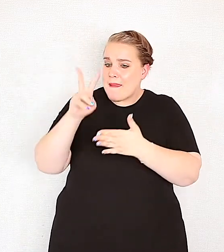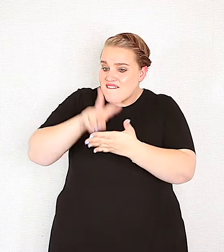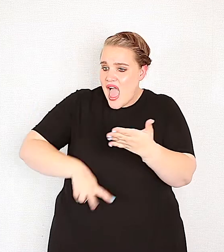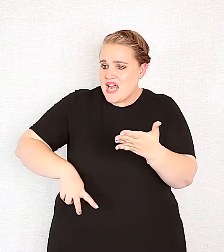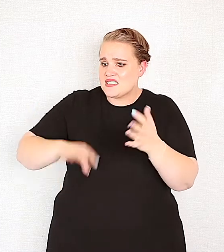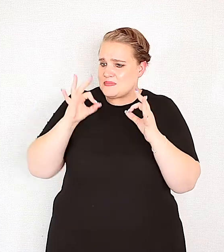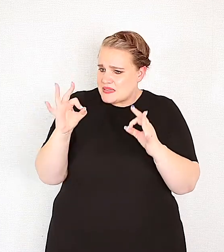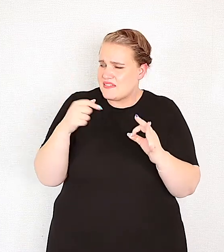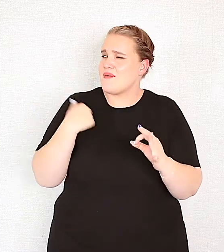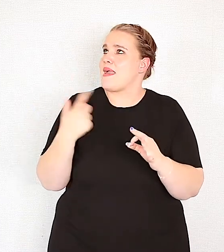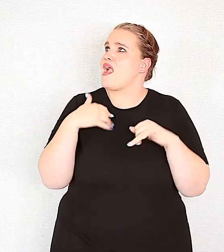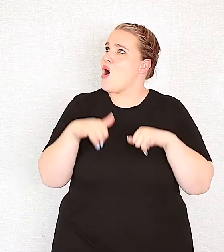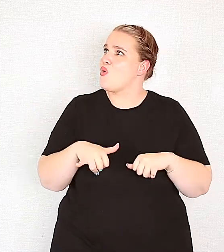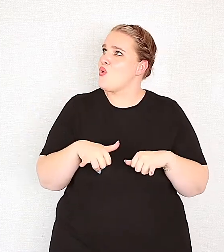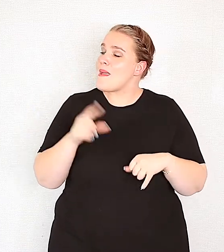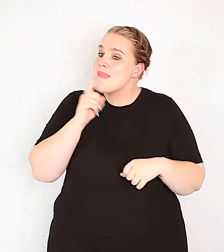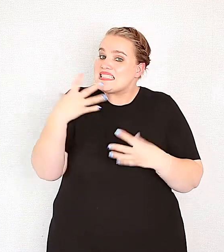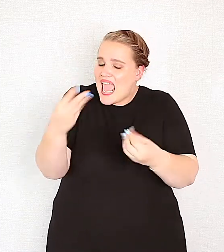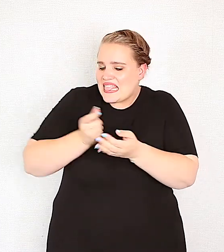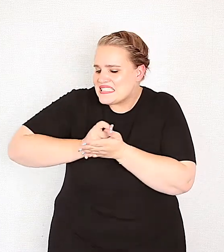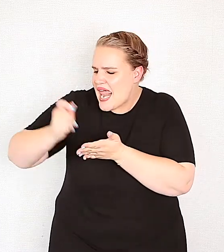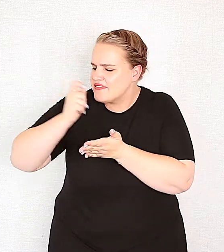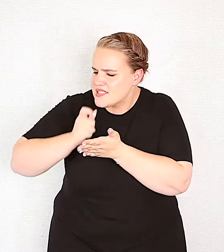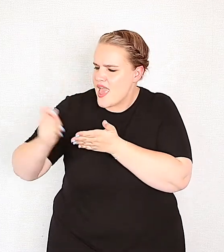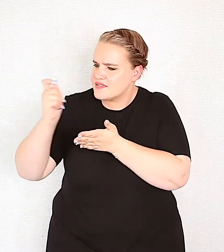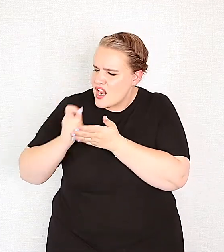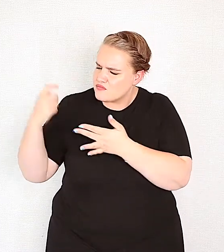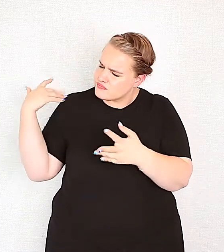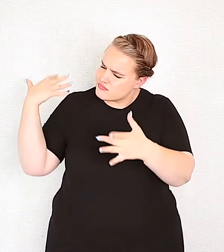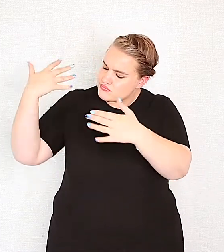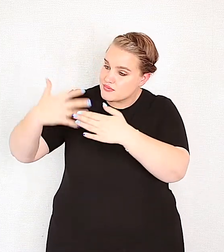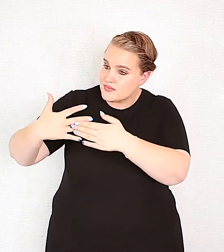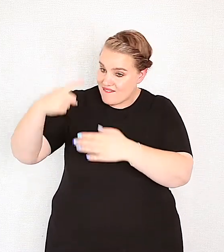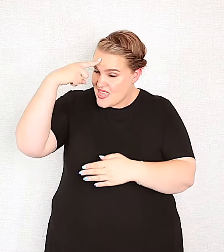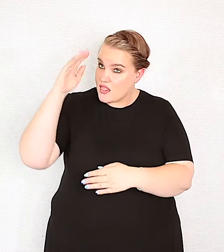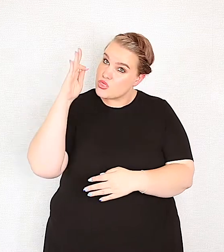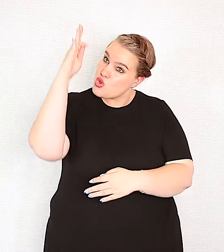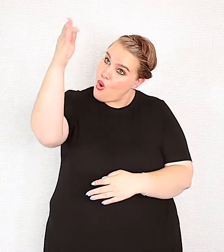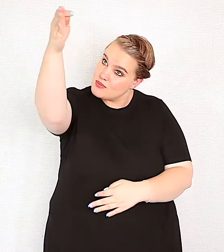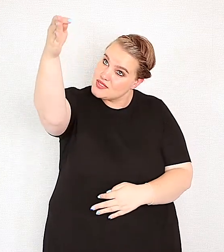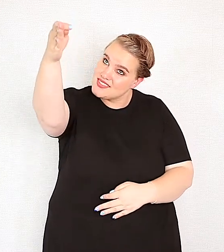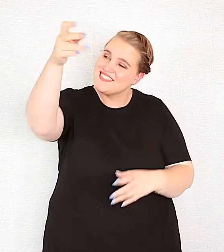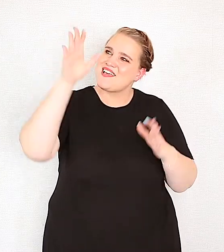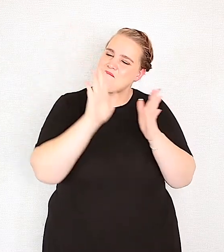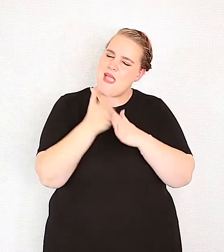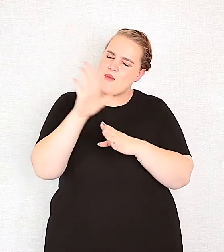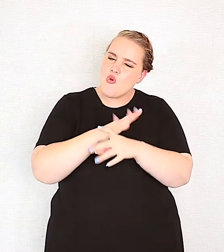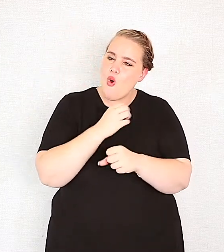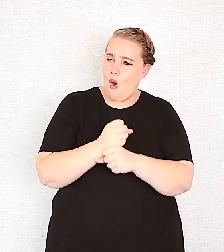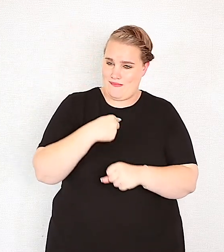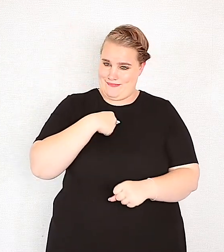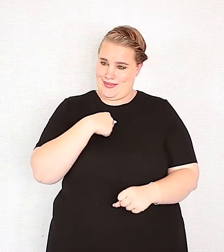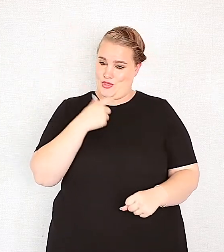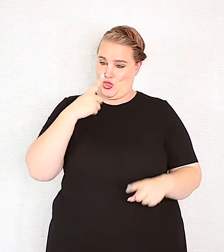vir ons behouwe gebleid, dat die man het opgeteken het en geset, duisende jaar van hier afgaan, gaan hulle daar oor praat, gaan hulle ook